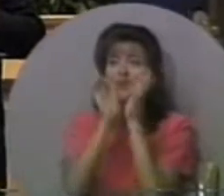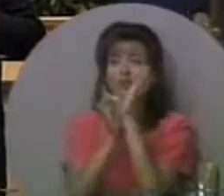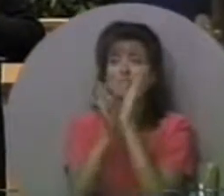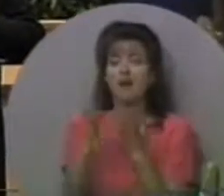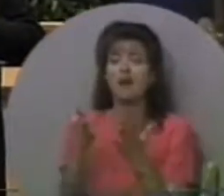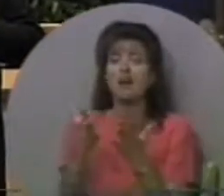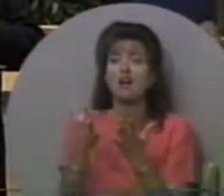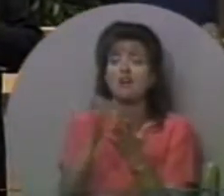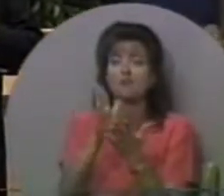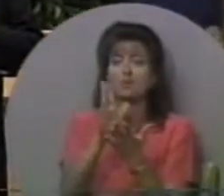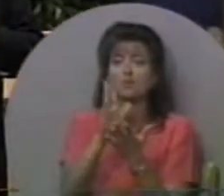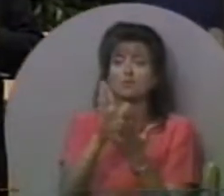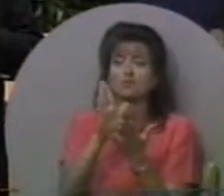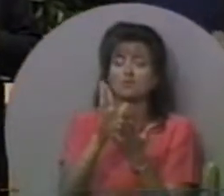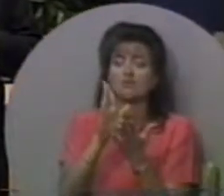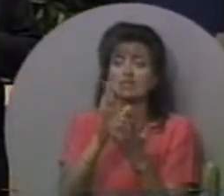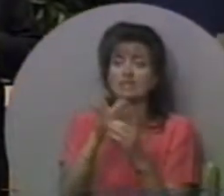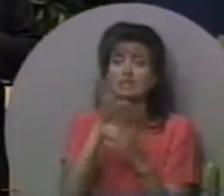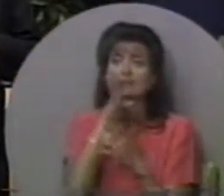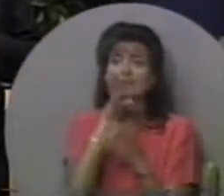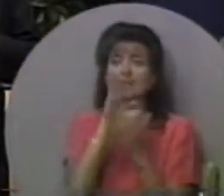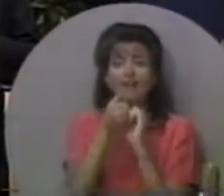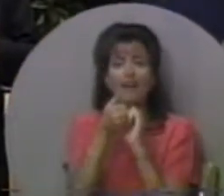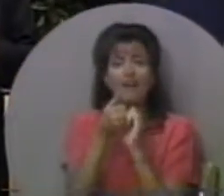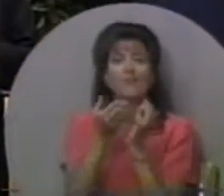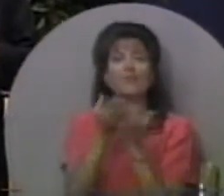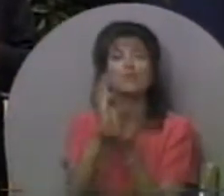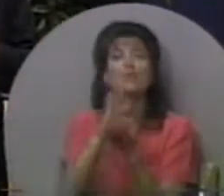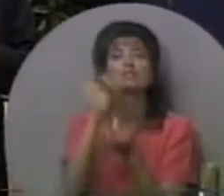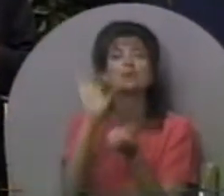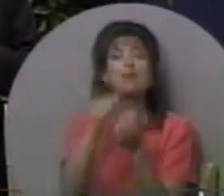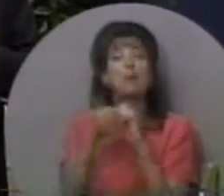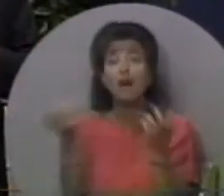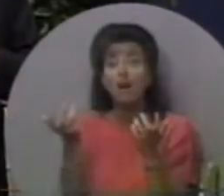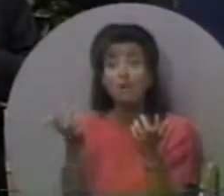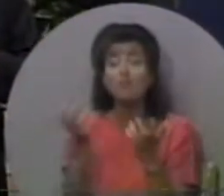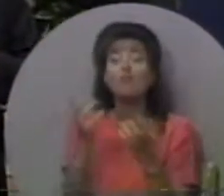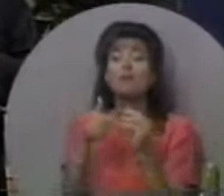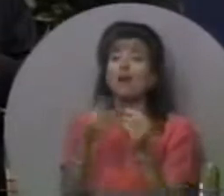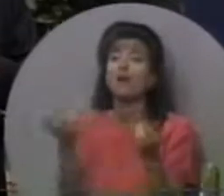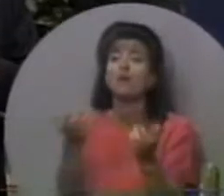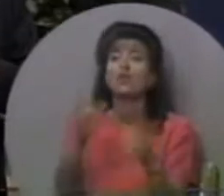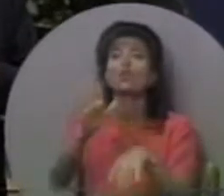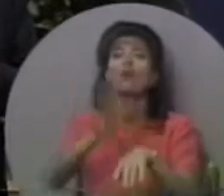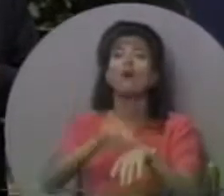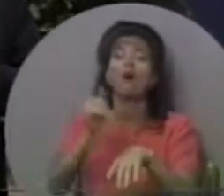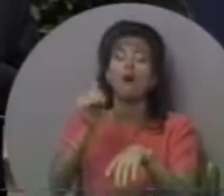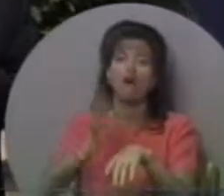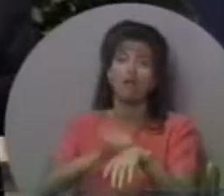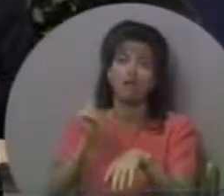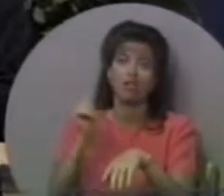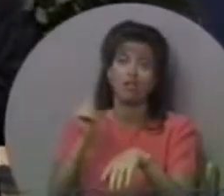Боже Слово, проказане через Святого Духа, про ваш поклик.